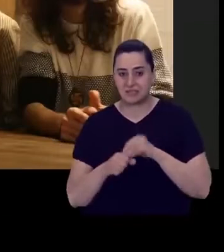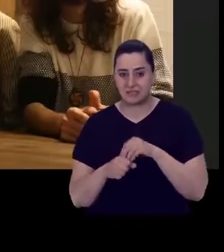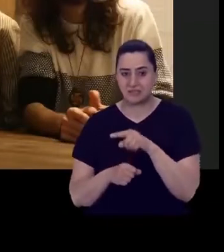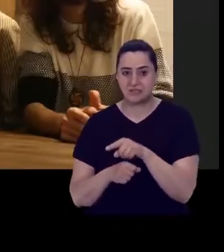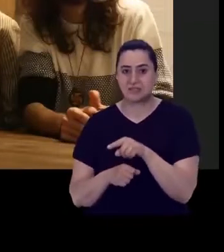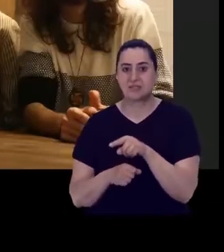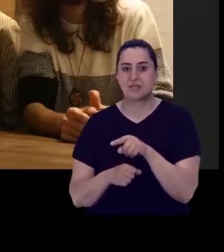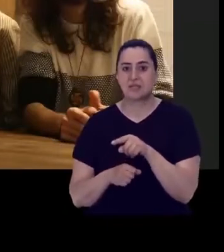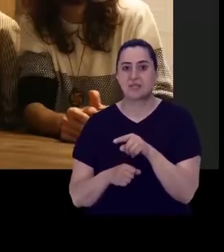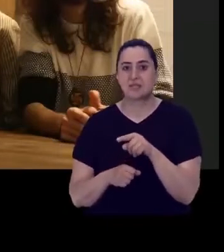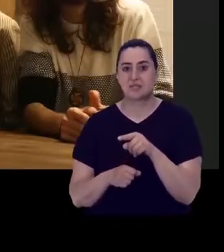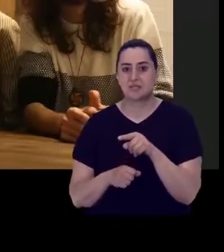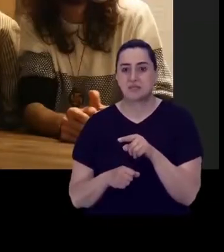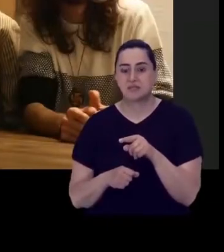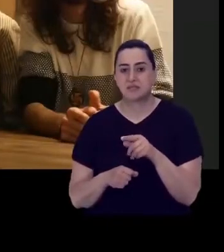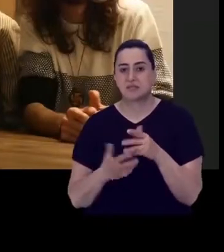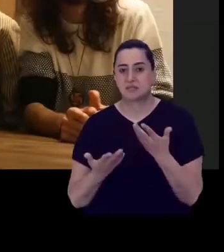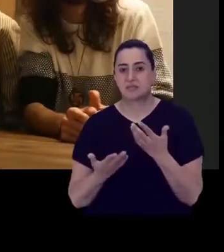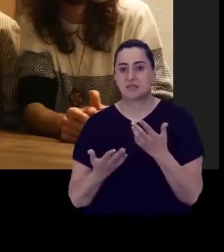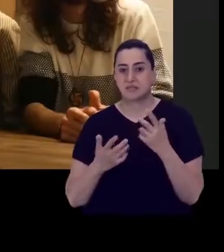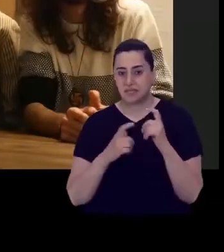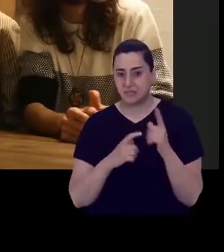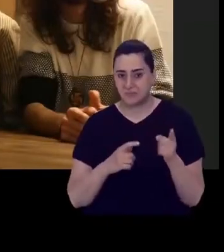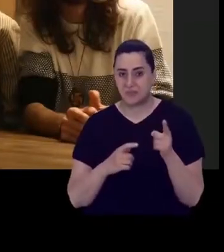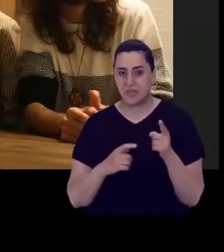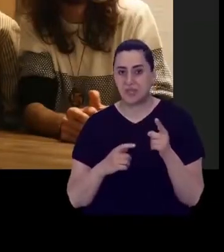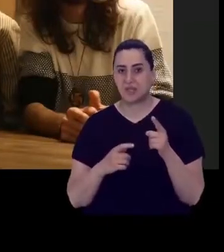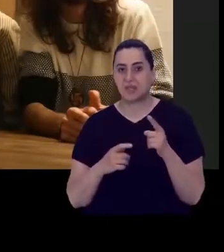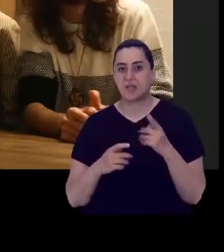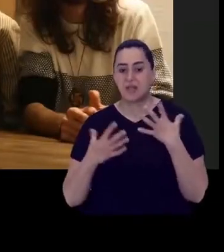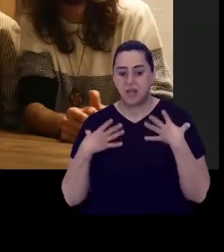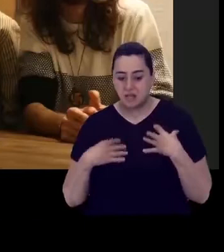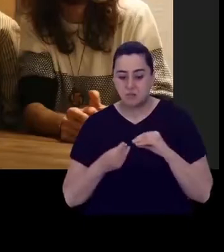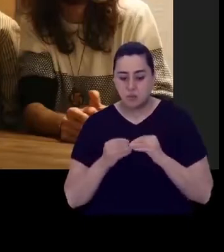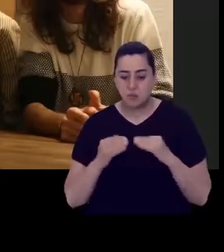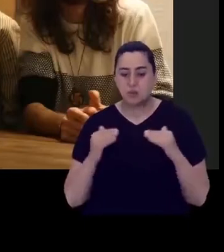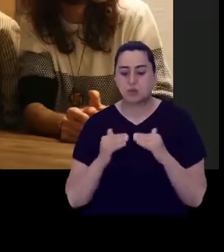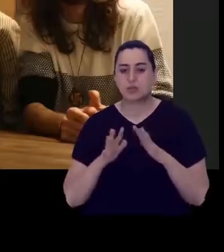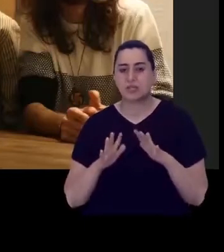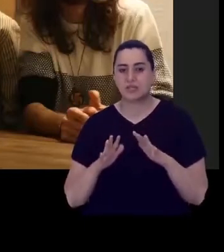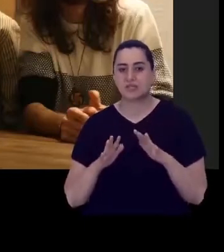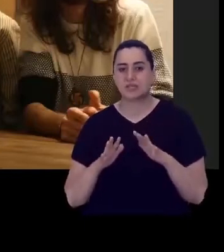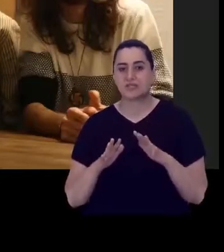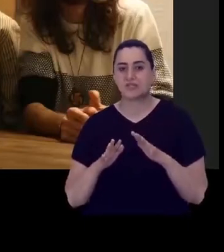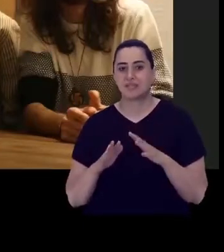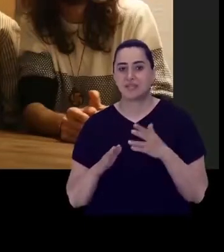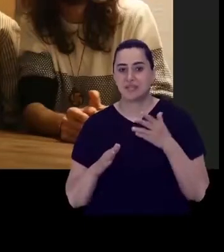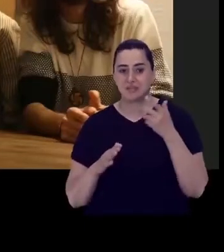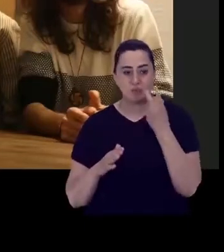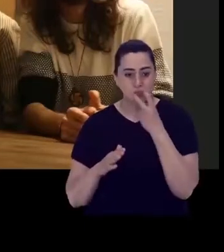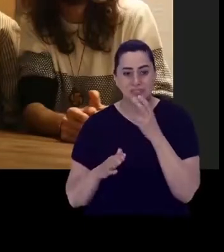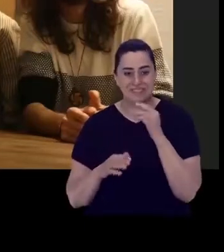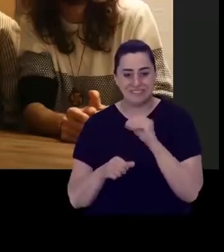serin bir amatör davuzu Serim'in müzik yaptığı